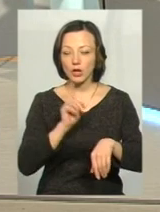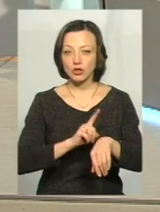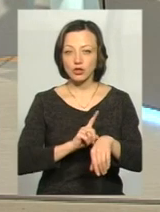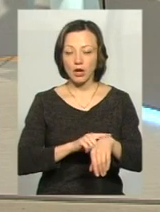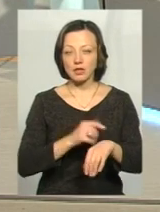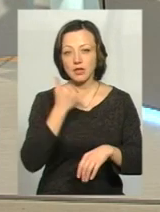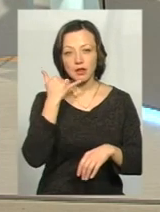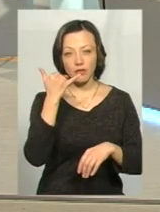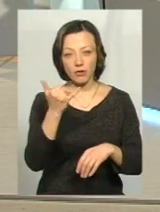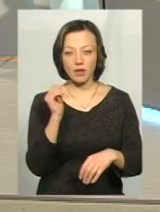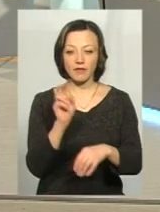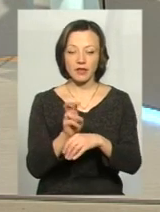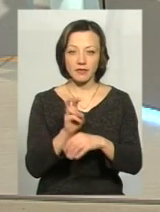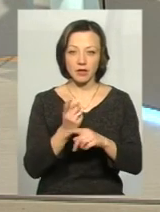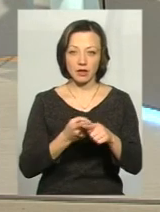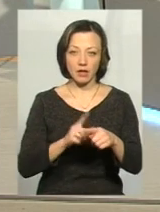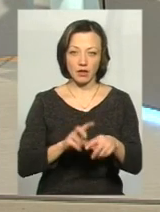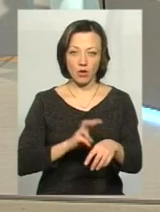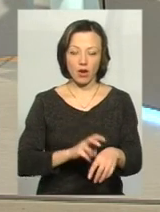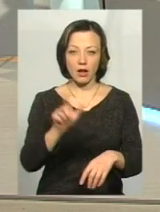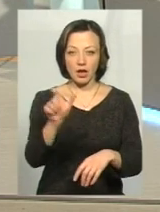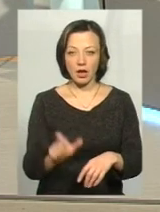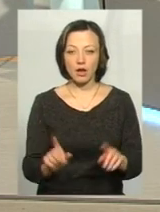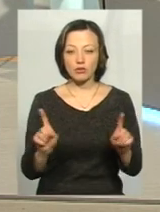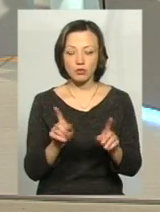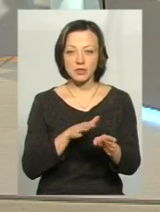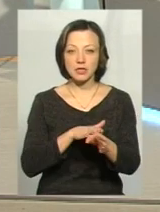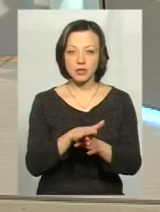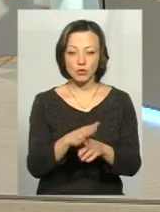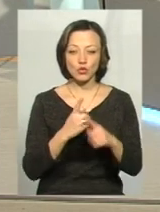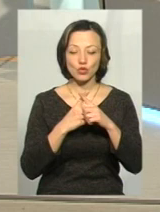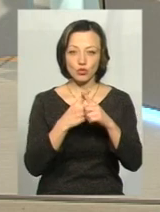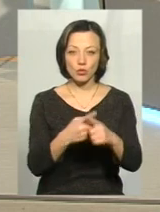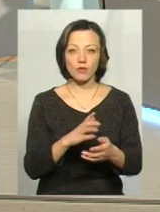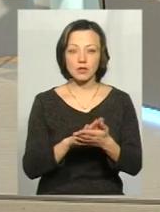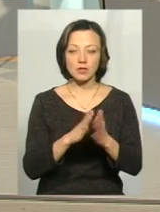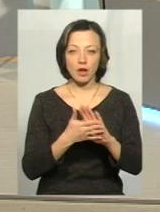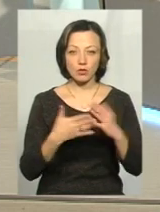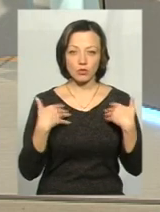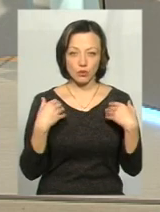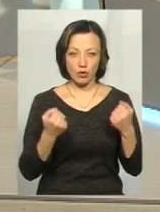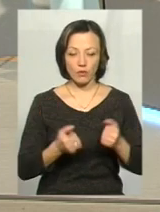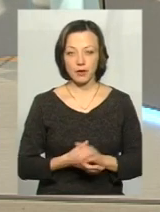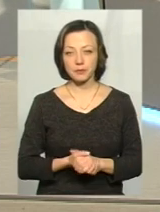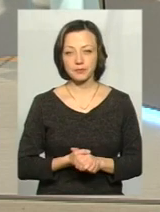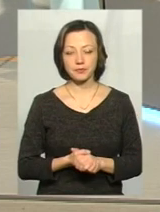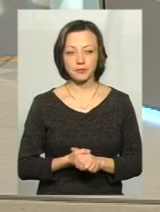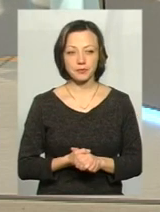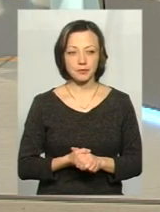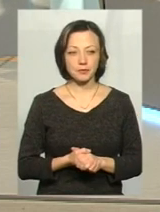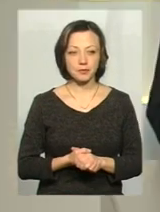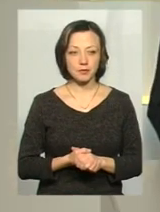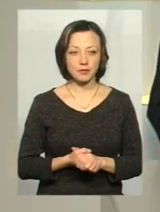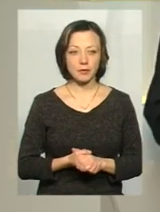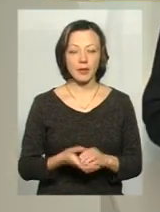зателефонувати, відвідати даного лікаря, щоб здійснювався супровід стану здоров'я. Дякую, пані